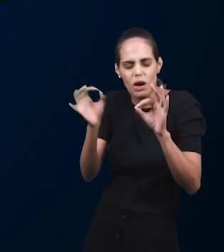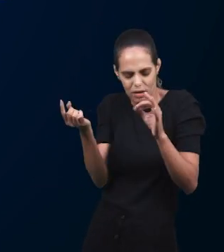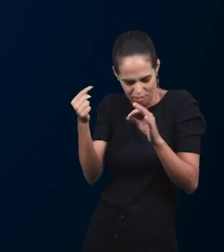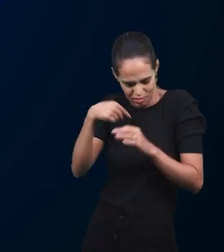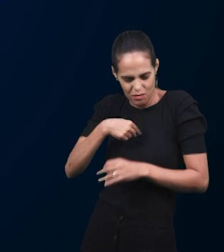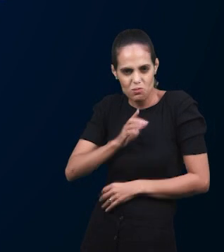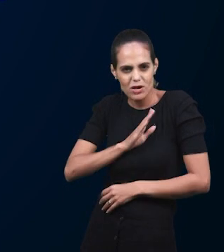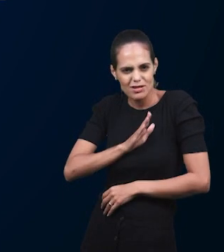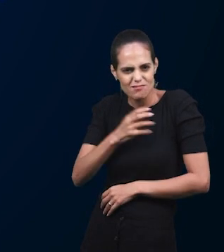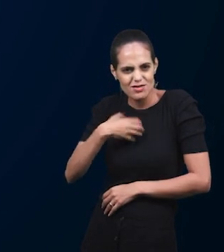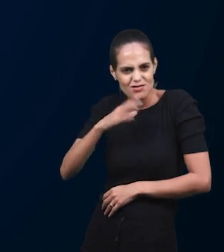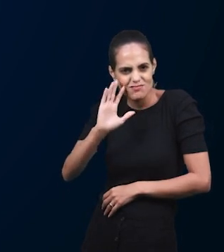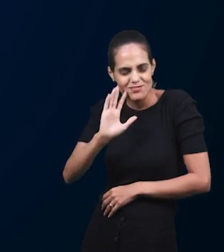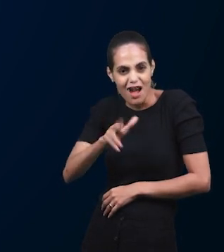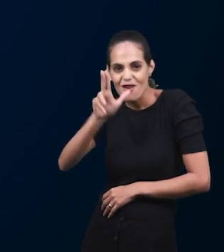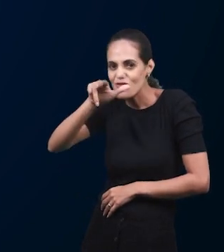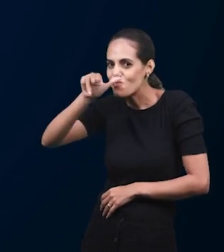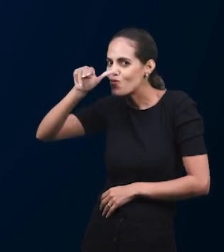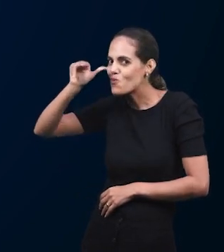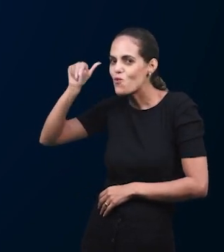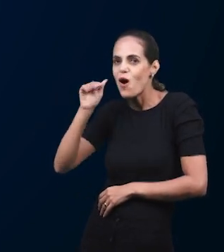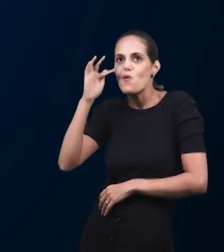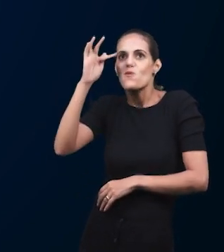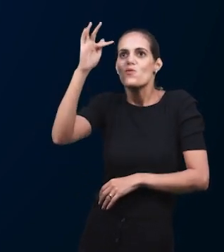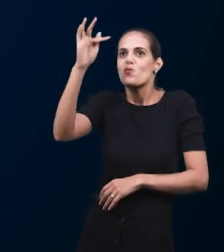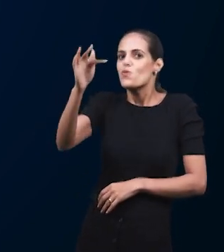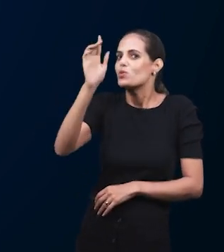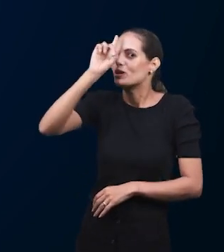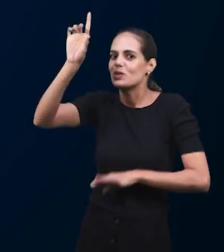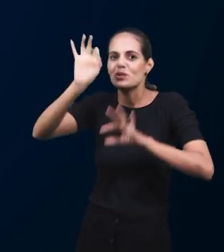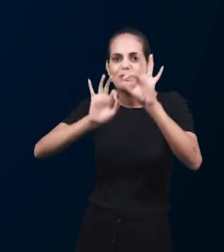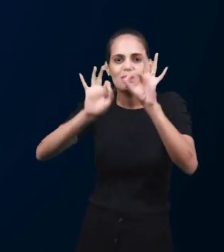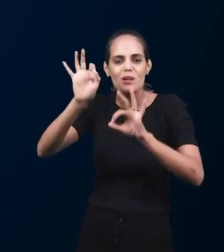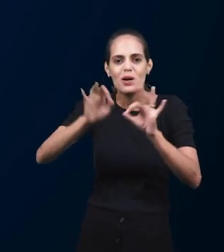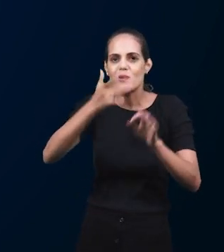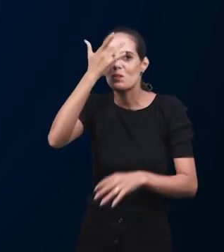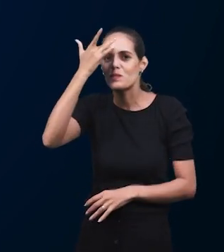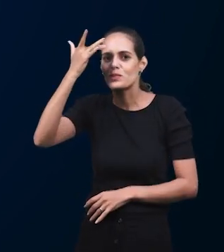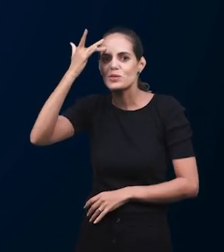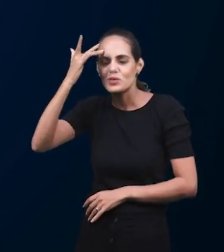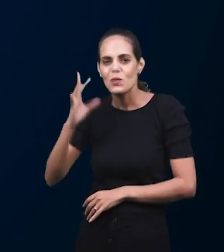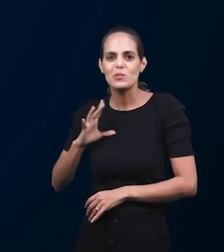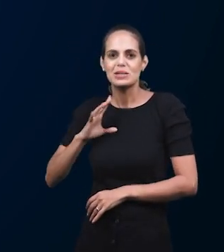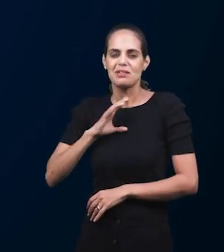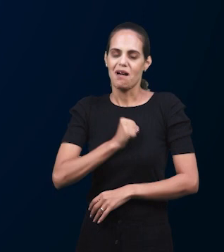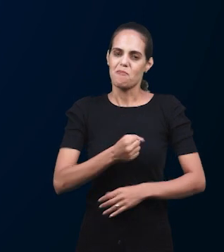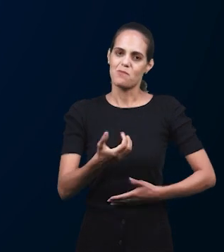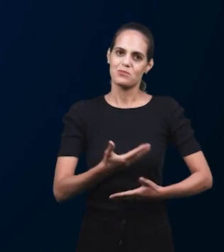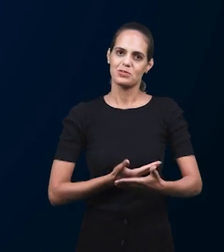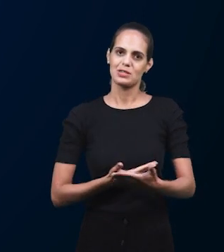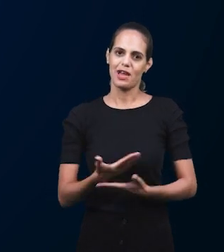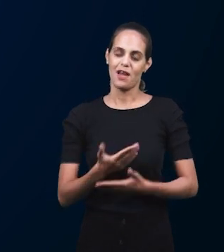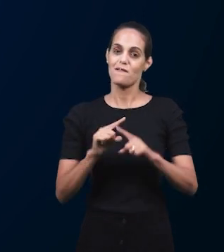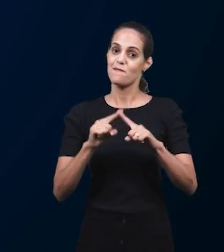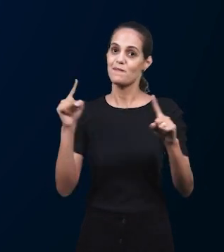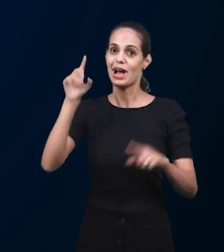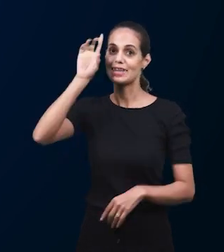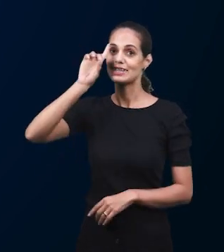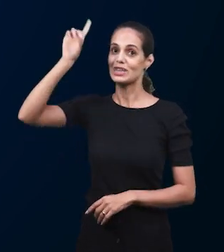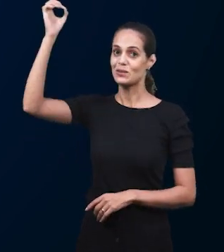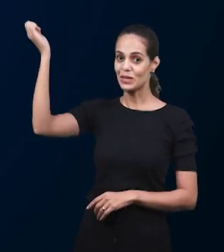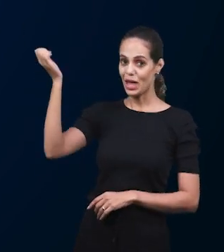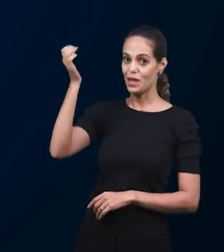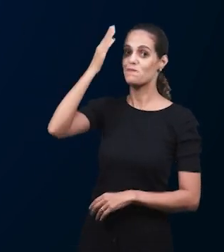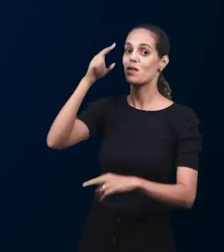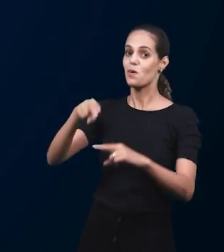Бог приготовил любящим его, но нам Бог открыл это духом своим, и это совершается именно